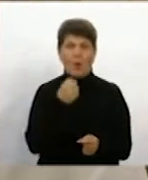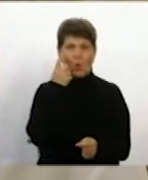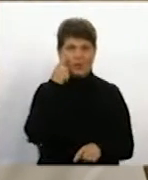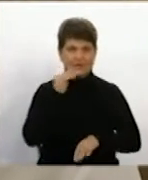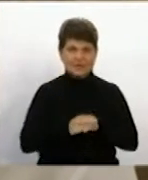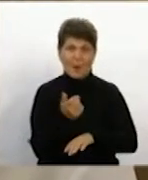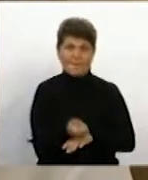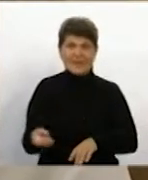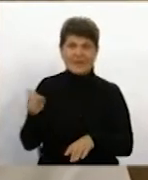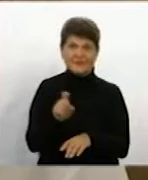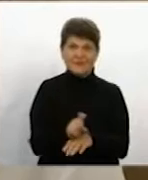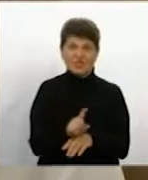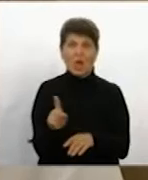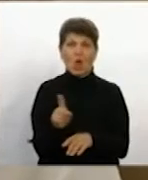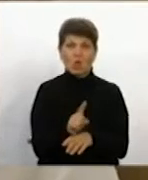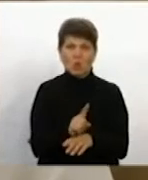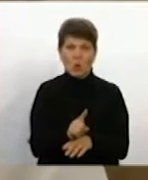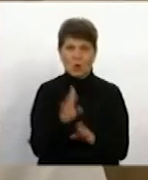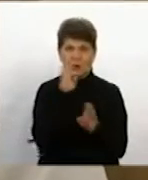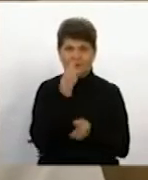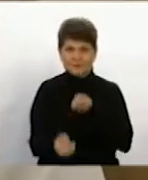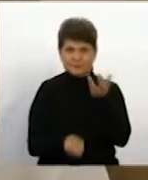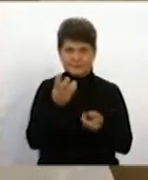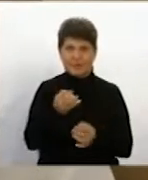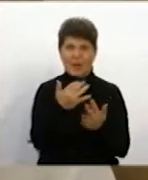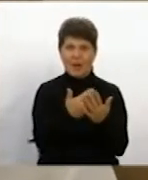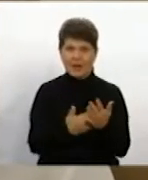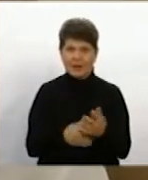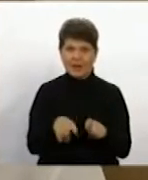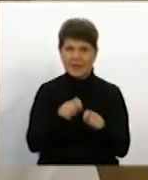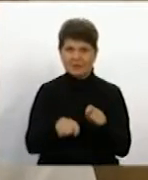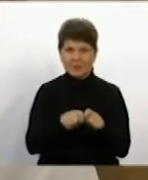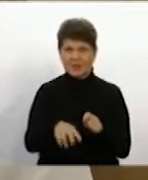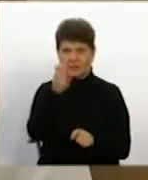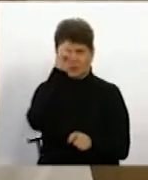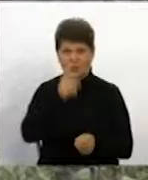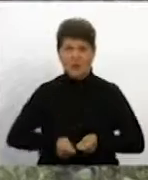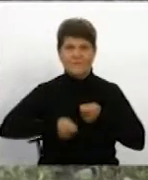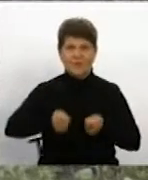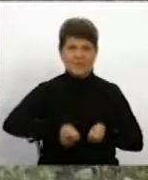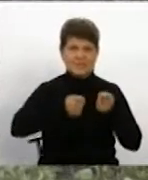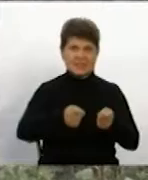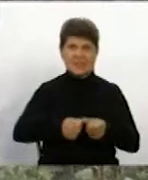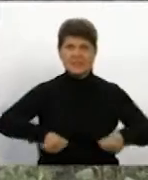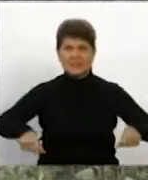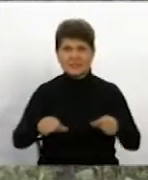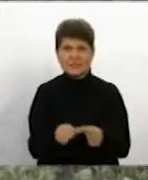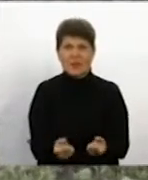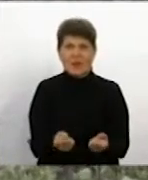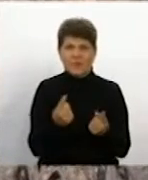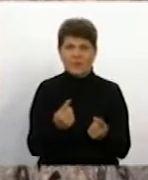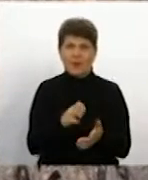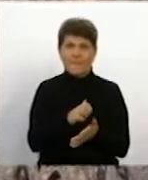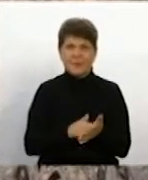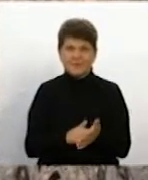перевищення норм викидів, було проведено ряд експертиз. Державної екологічної інспекції, виїзні засідання проводились. Виникли підстави для